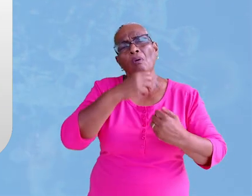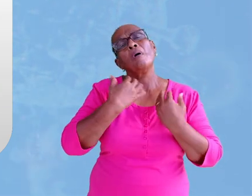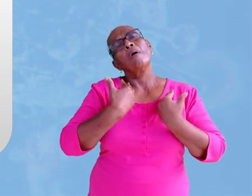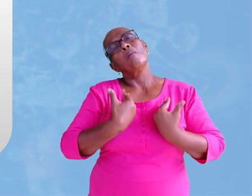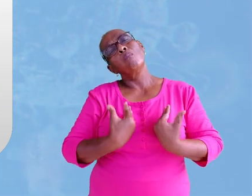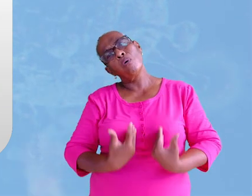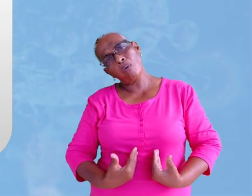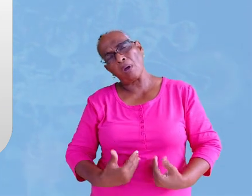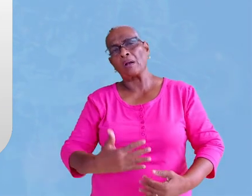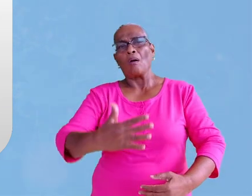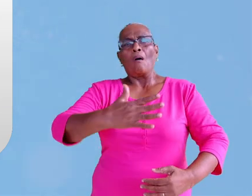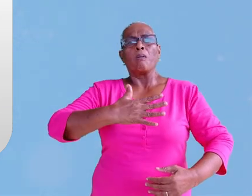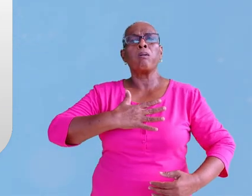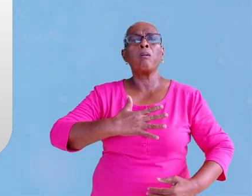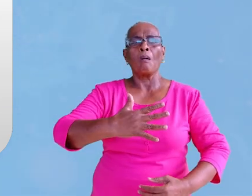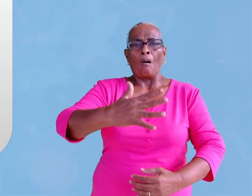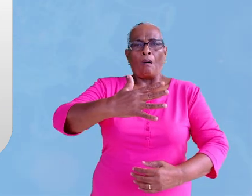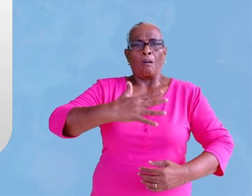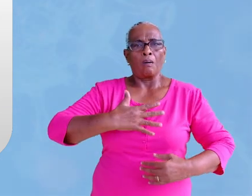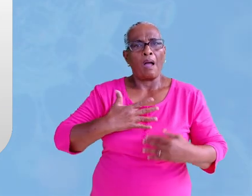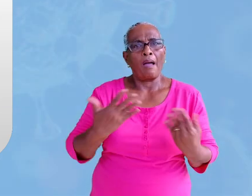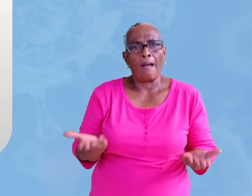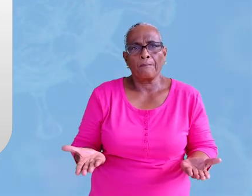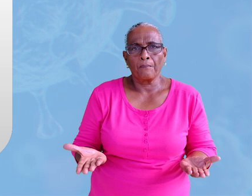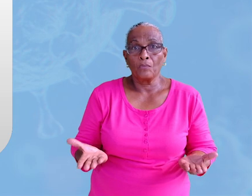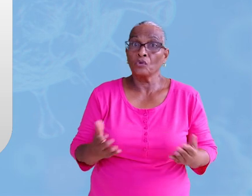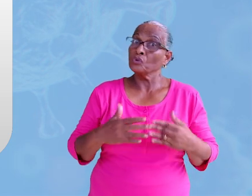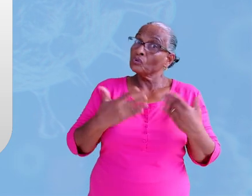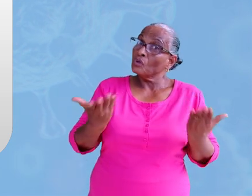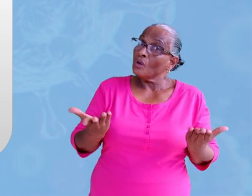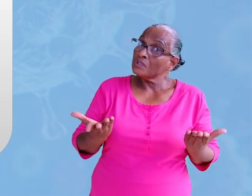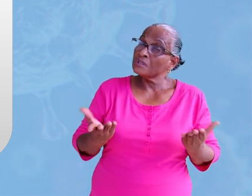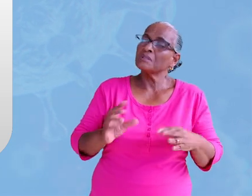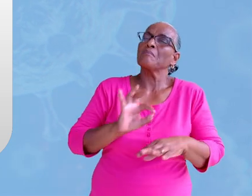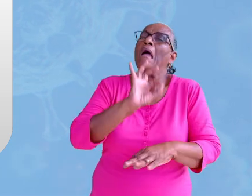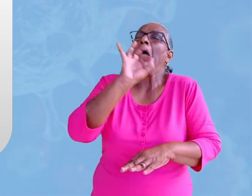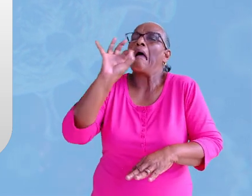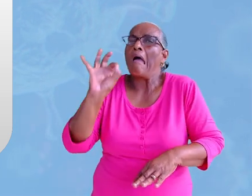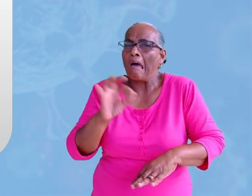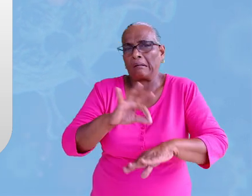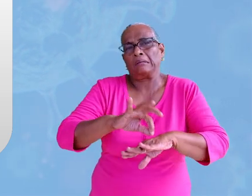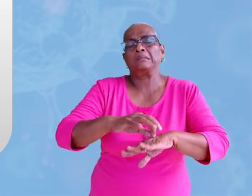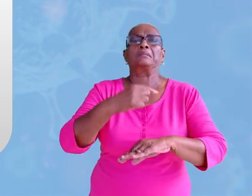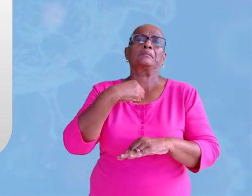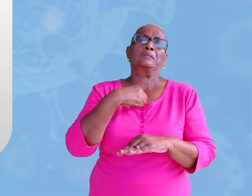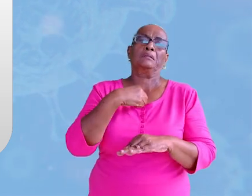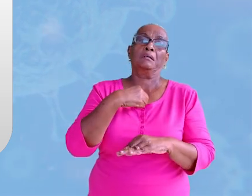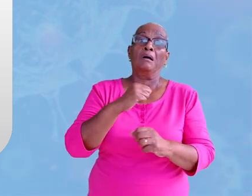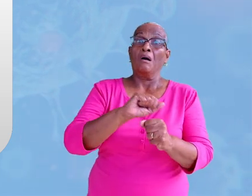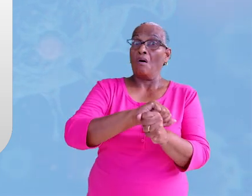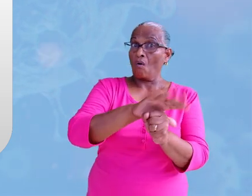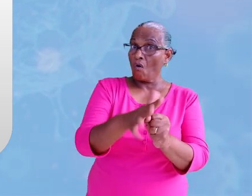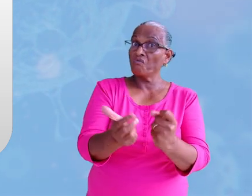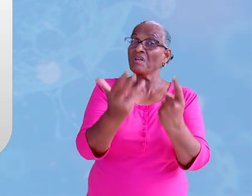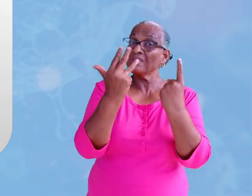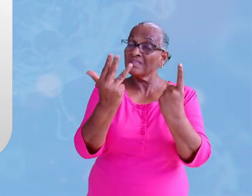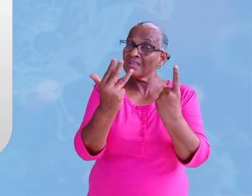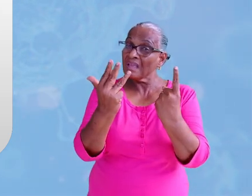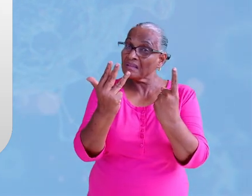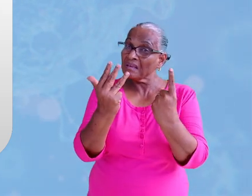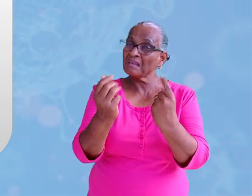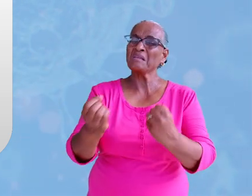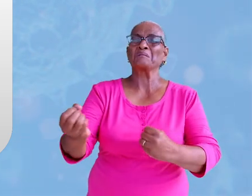moeheid en kortademigheid. Je bent dus erg ziek. COVID-19 is